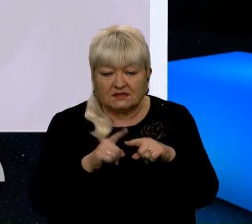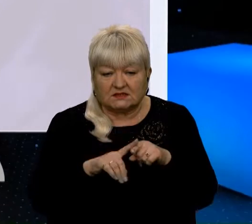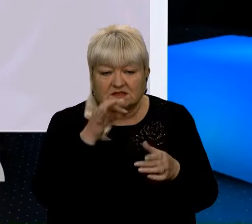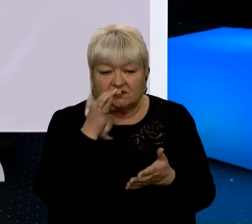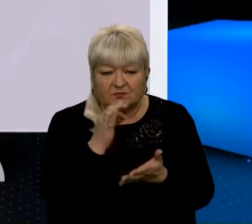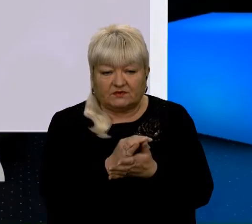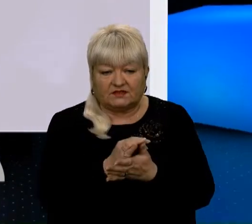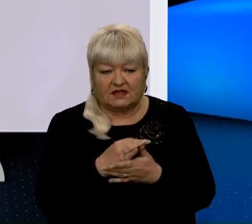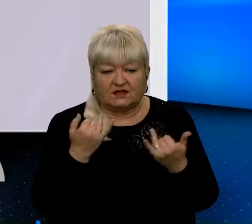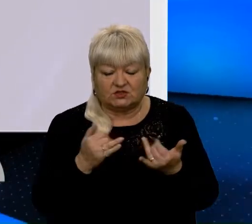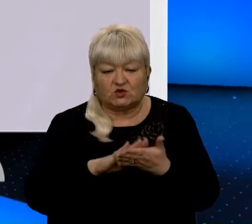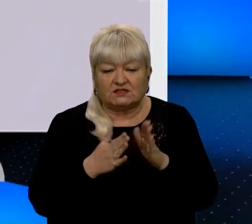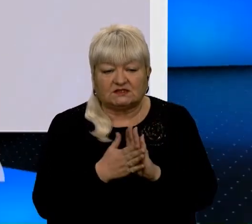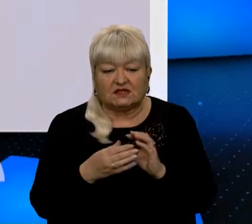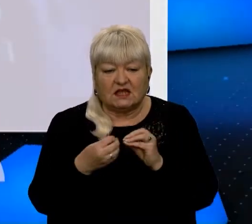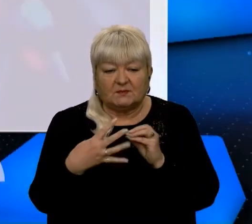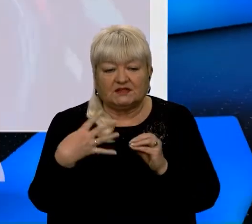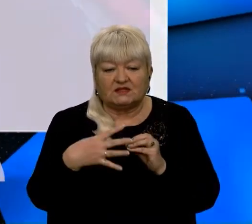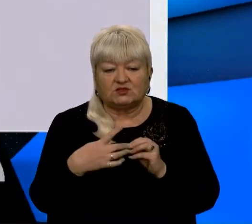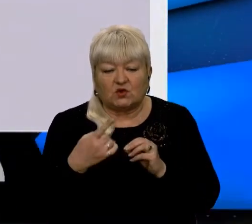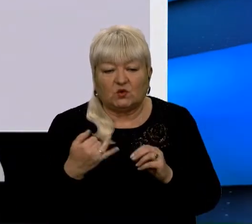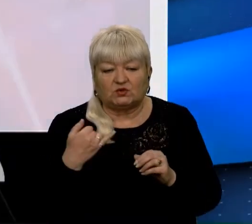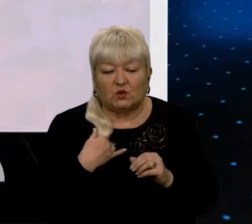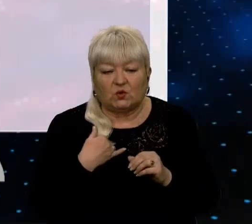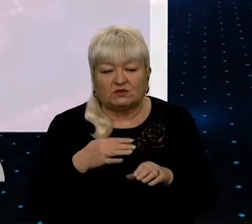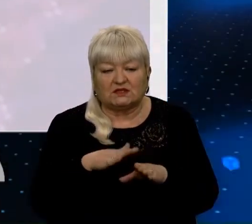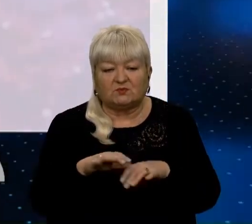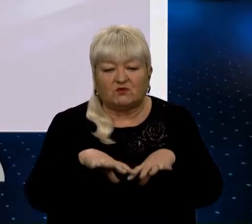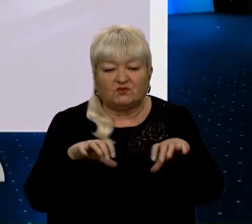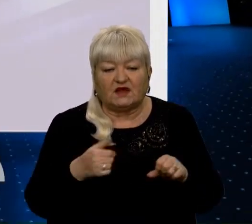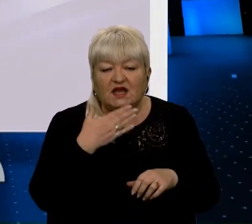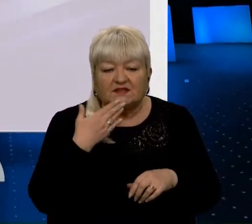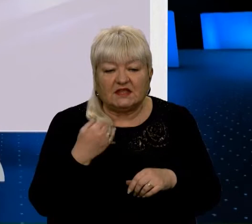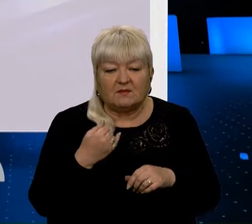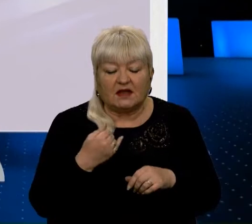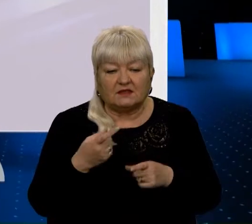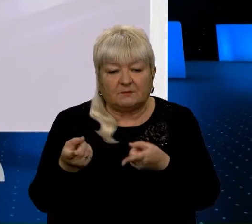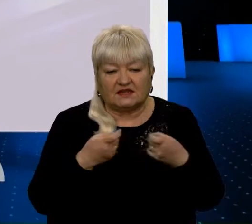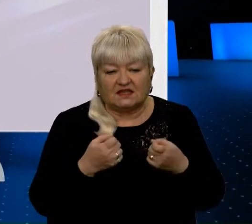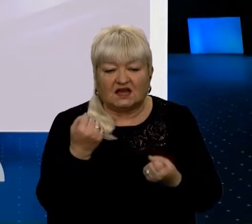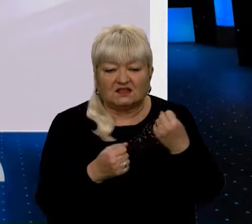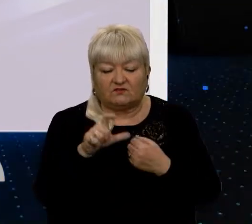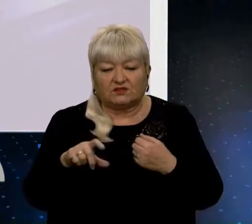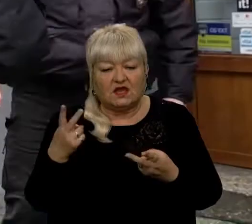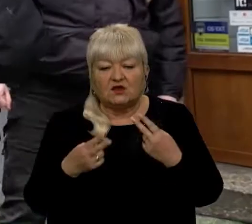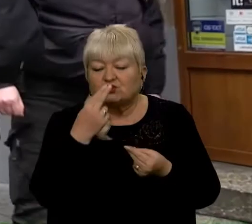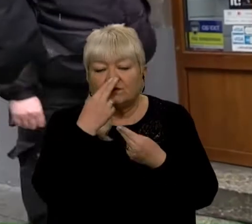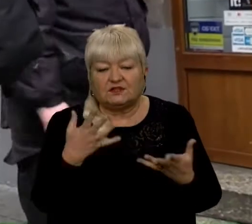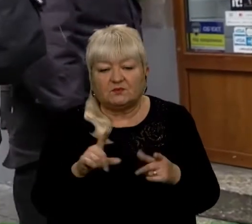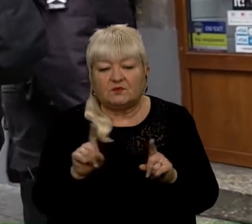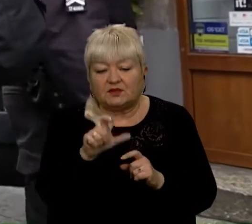станом на 15.41 в нас повноважень не має притягати водіїв, що вони не проконтролювали, що пасажир без маски.